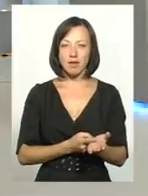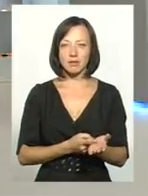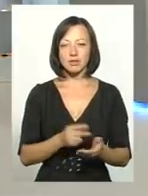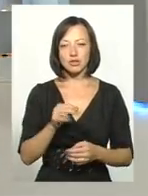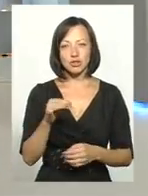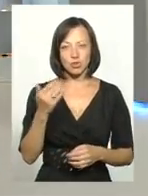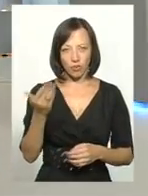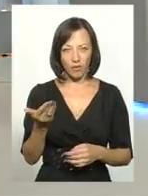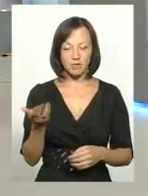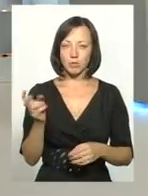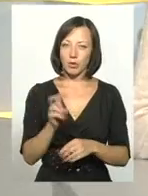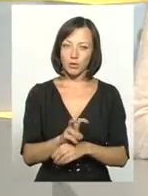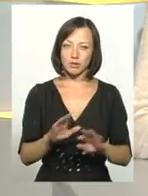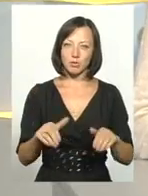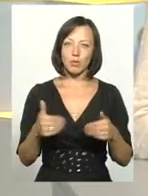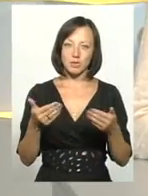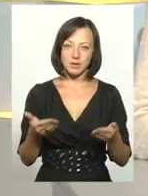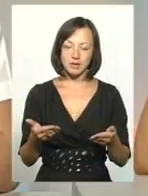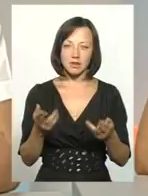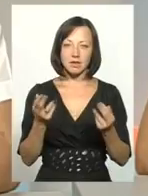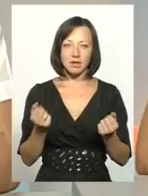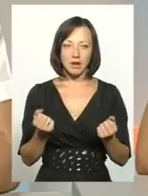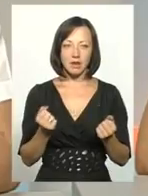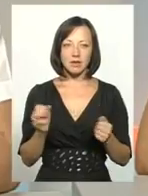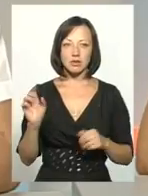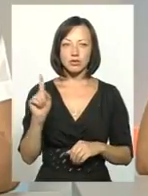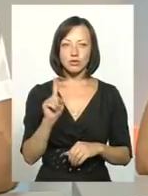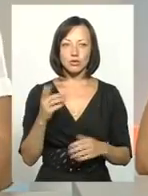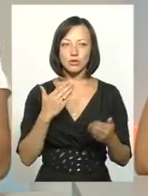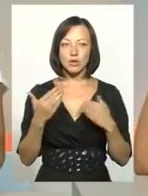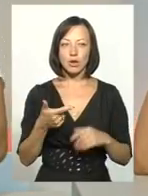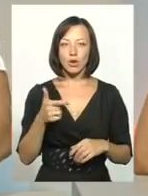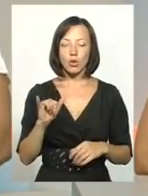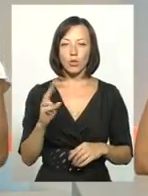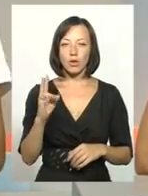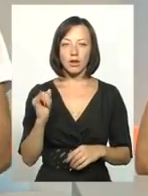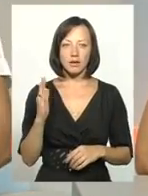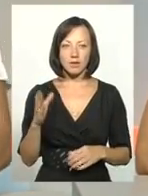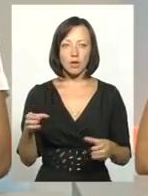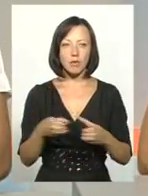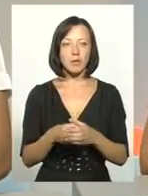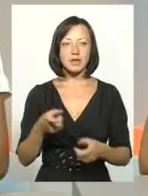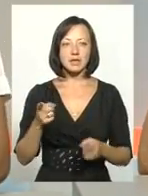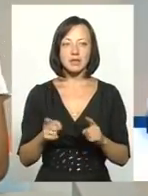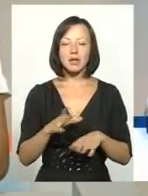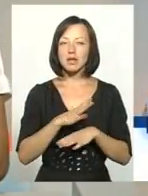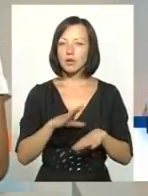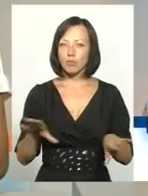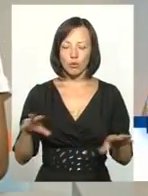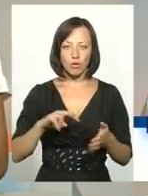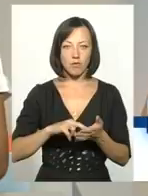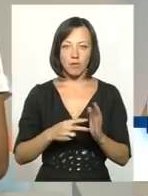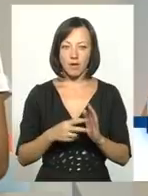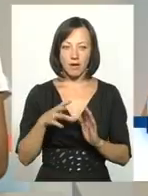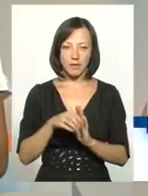до вас вже приходили з пропозиціями? Так. Що стосується Гуківської громади, то дійсно її не було в перспективному